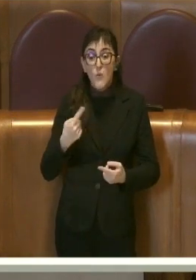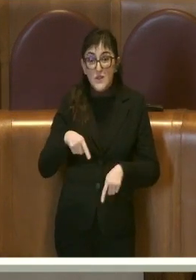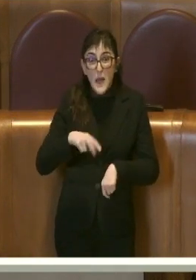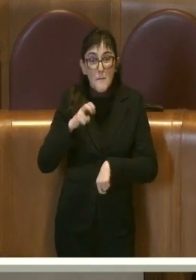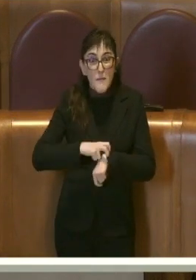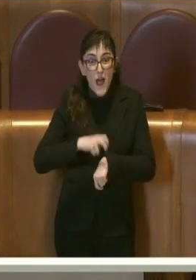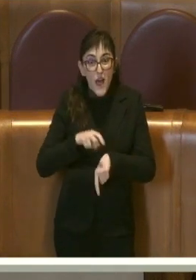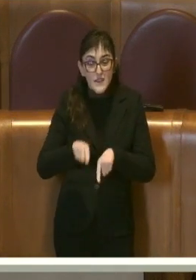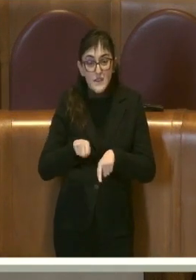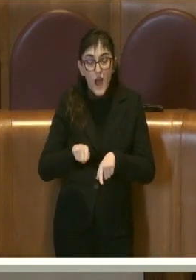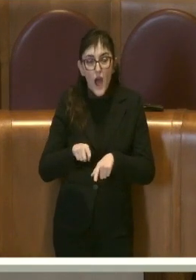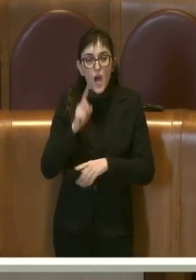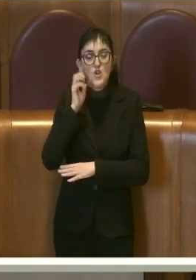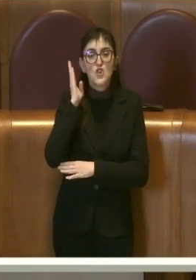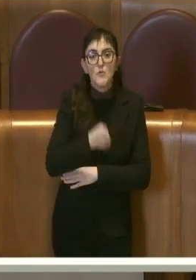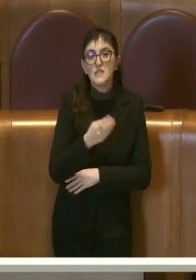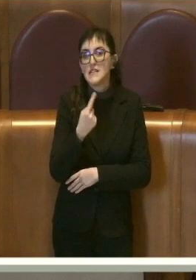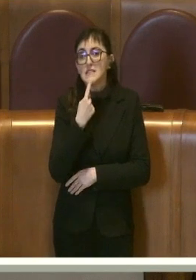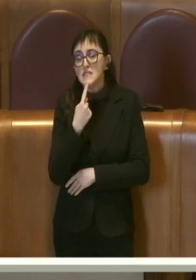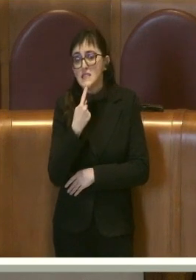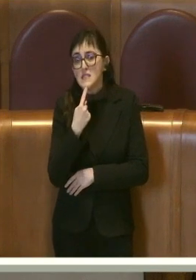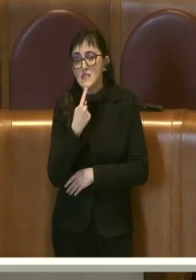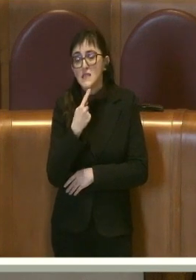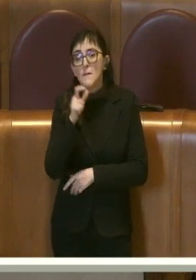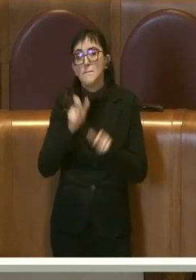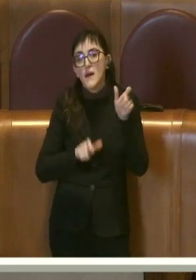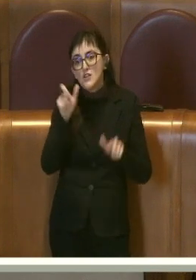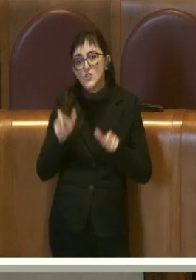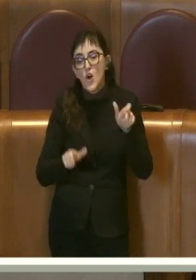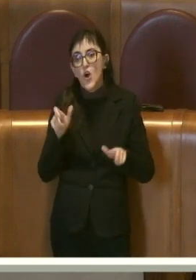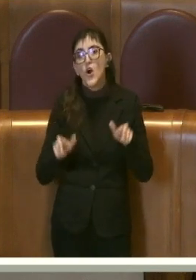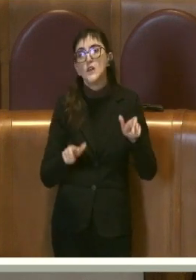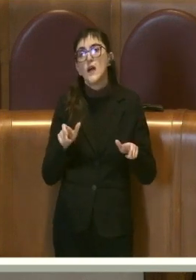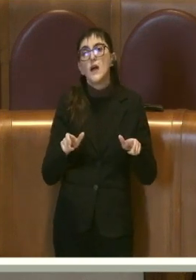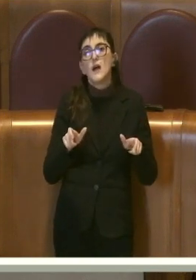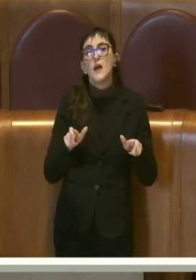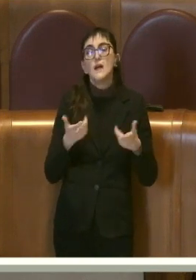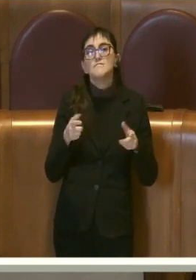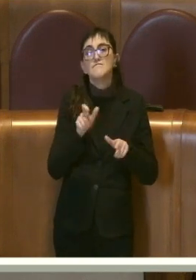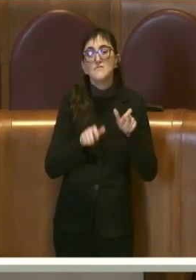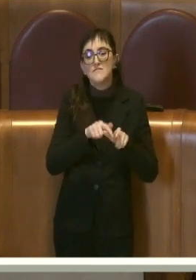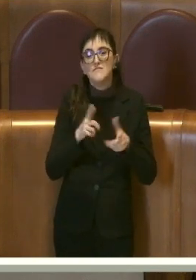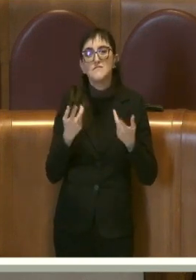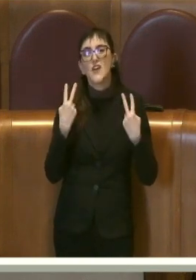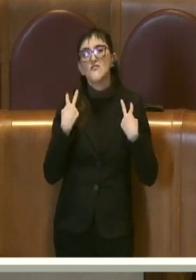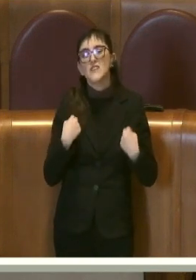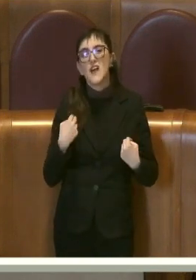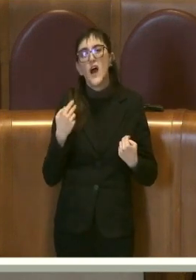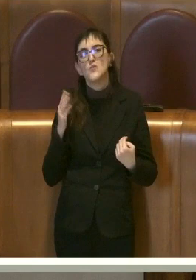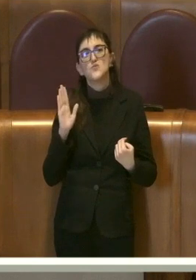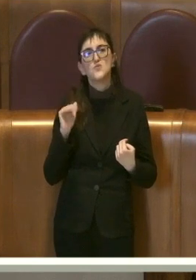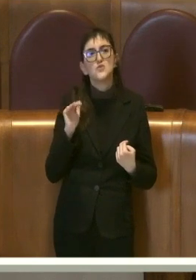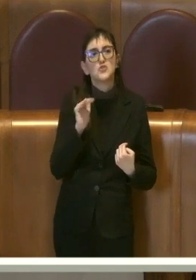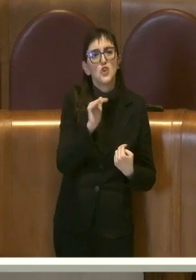colpisce anche persone che nella quotidianità hanno una vita definibile